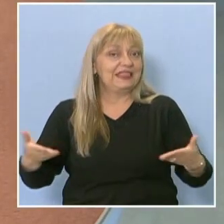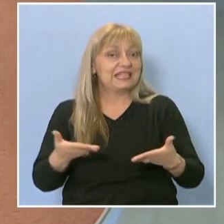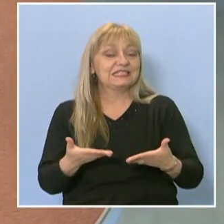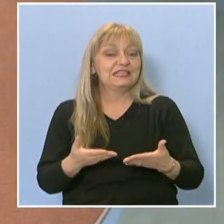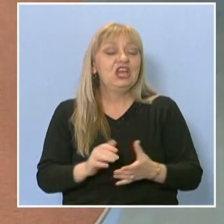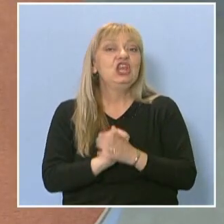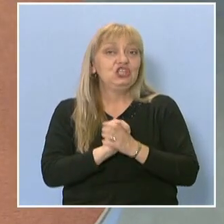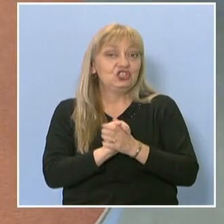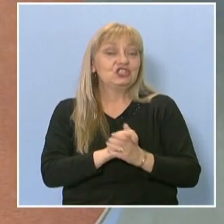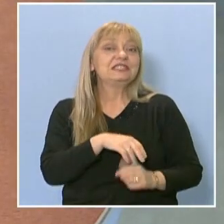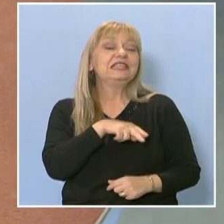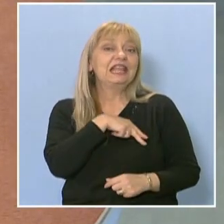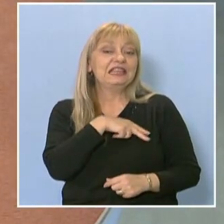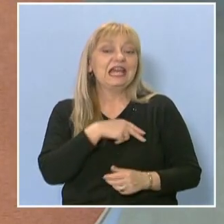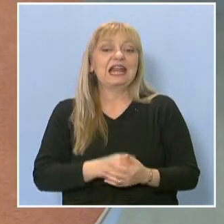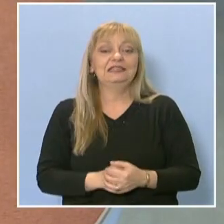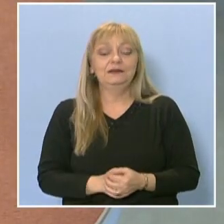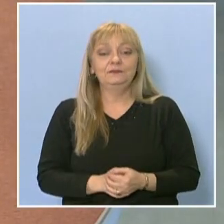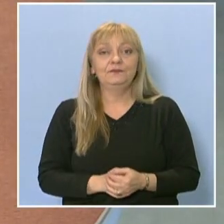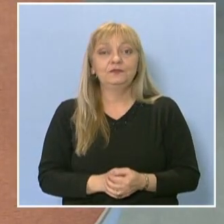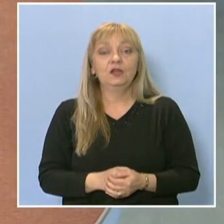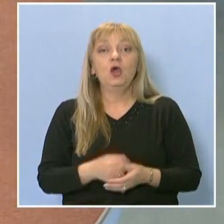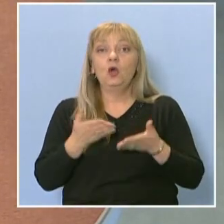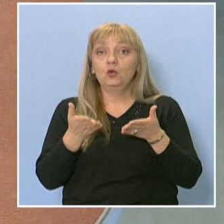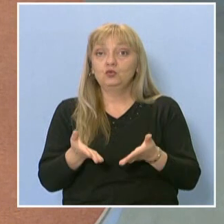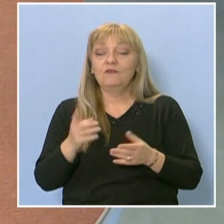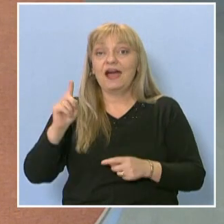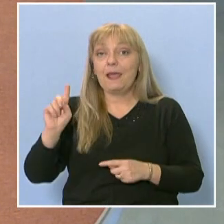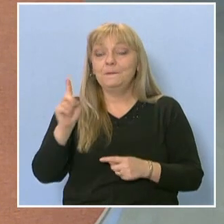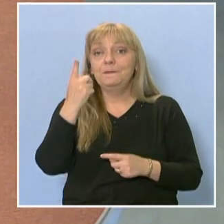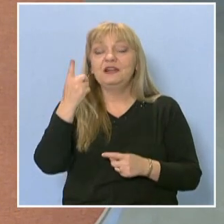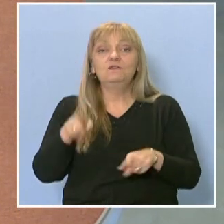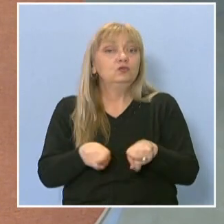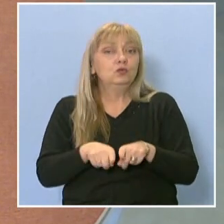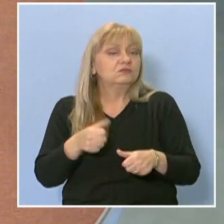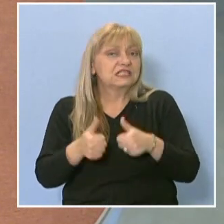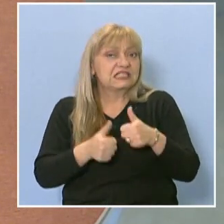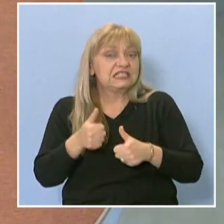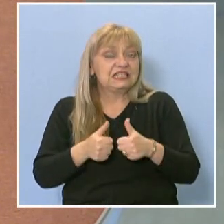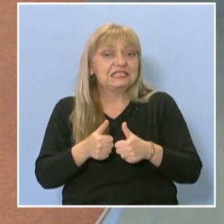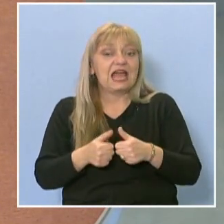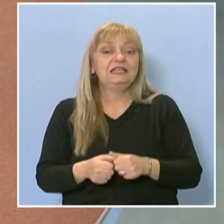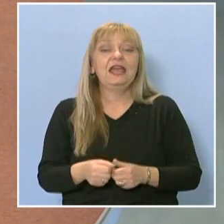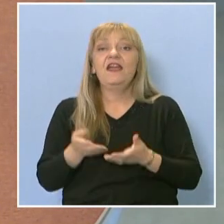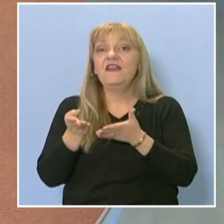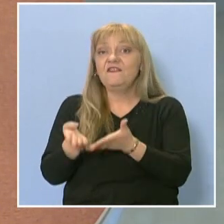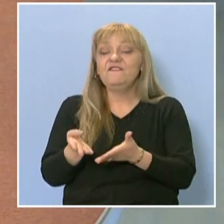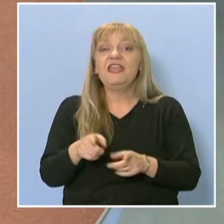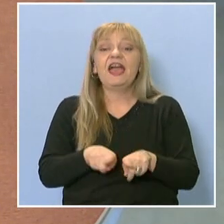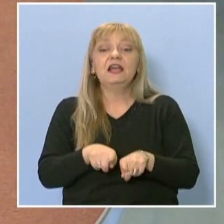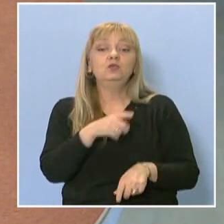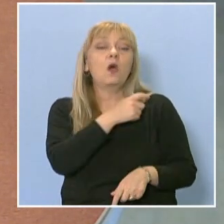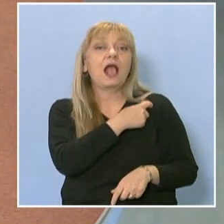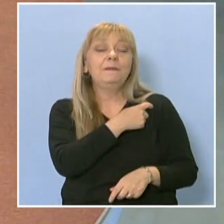частита награда. Благодарим. Това е първото по рода си състезание. Вие като капитан на